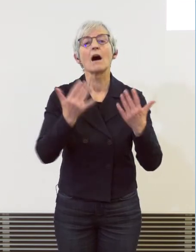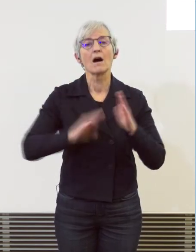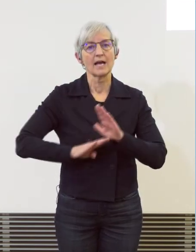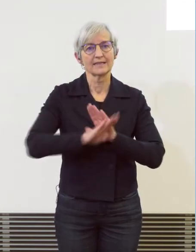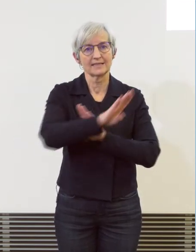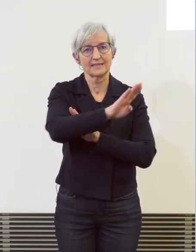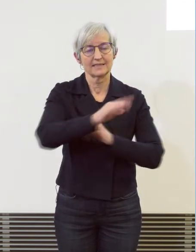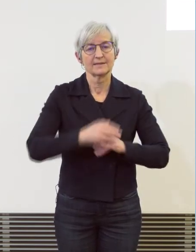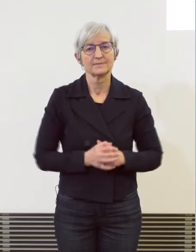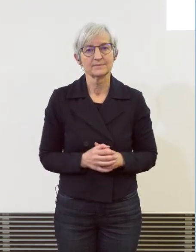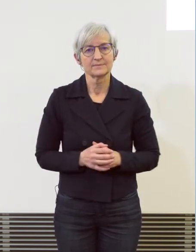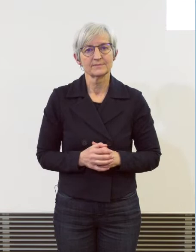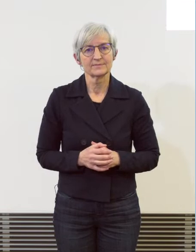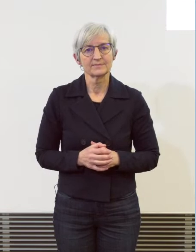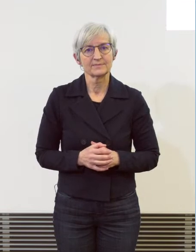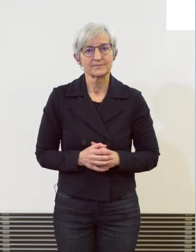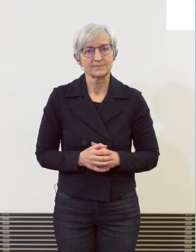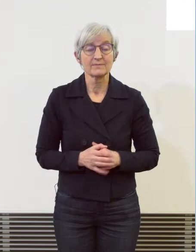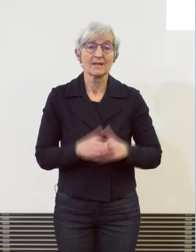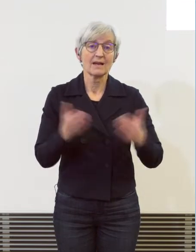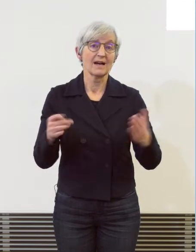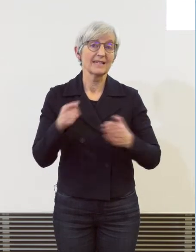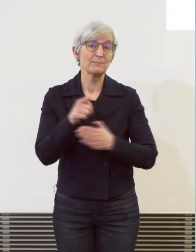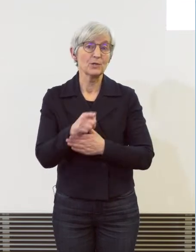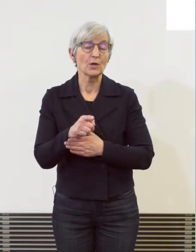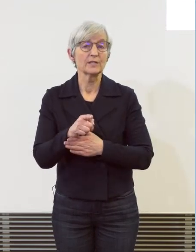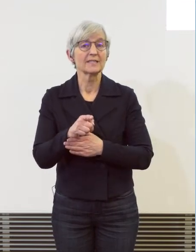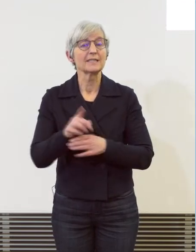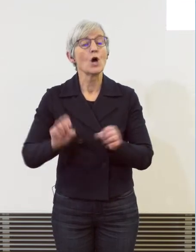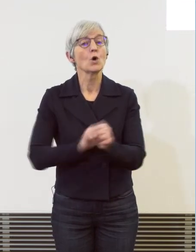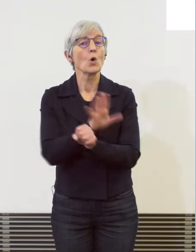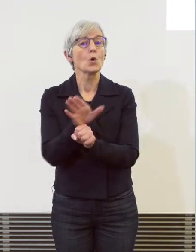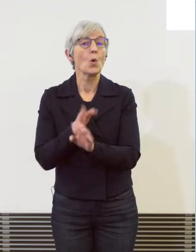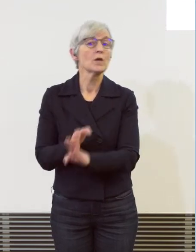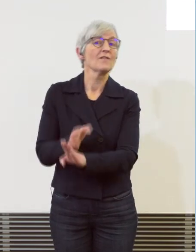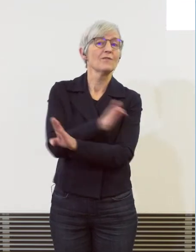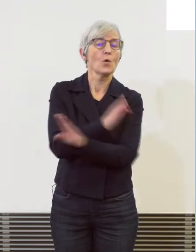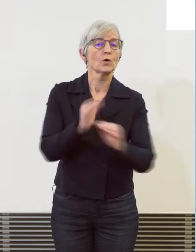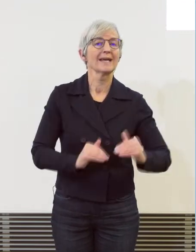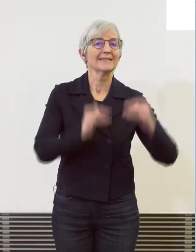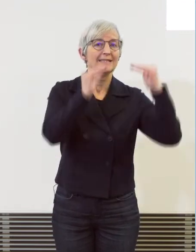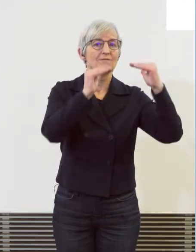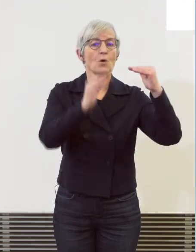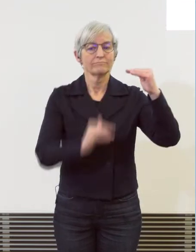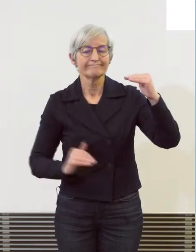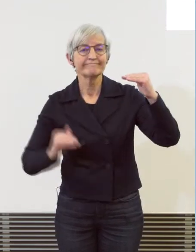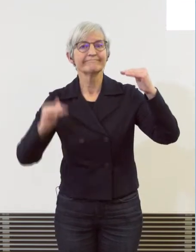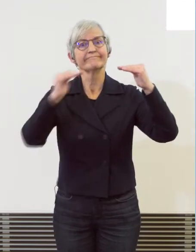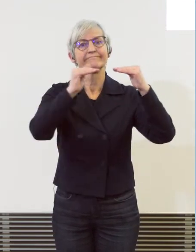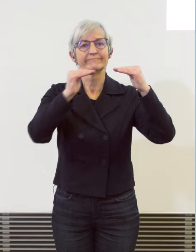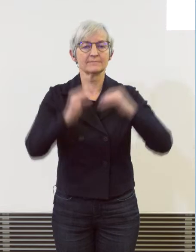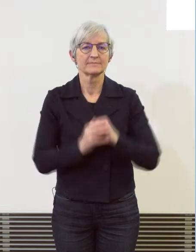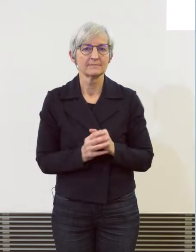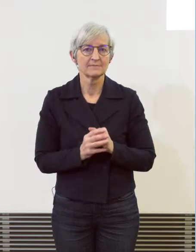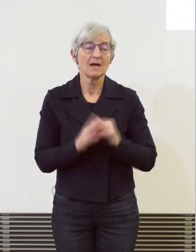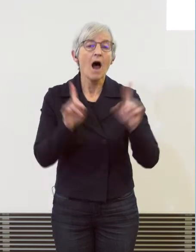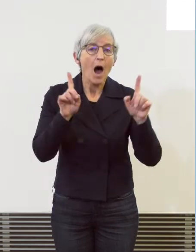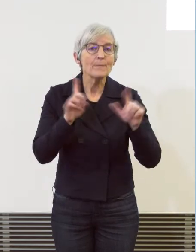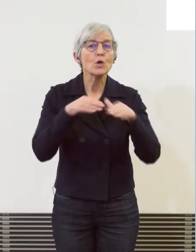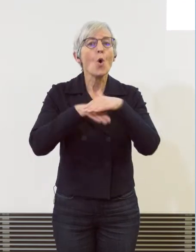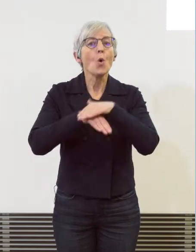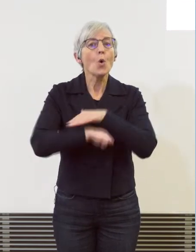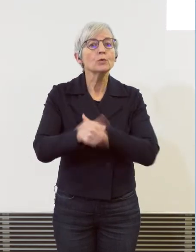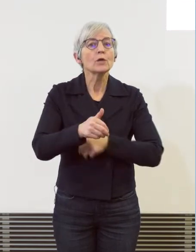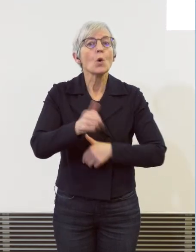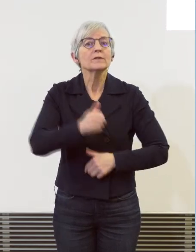praktisch wieder auf dem Vor-Corona-Niveau. Wir sind immer noch unter 100'000